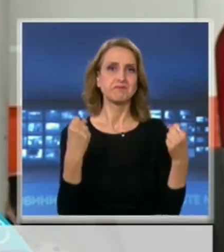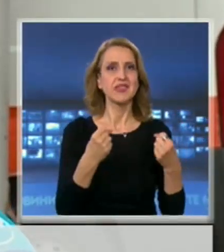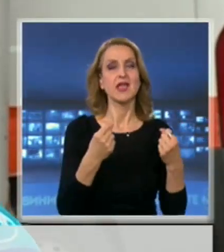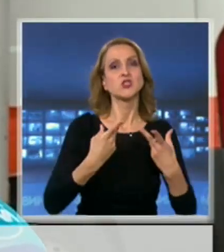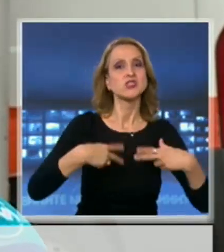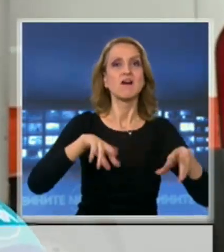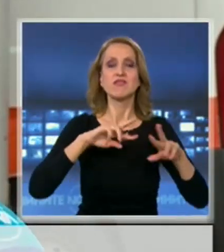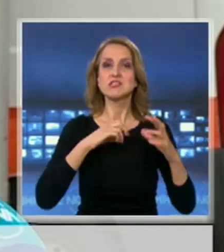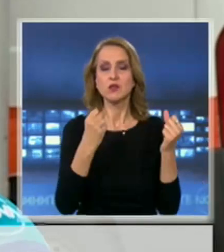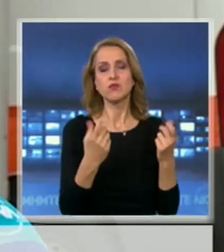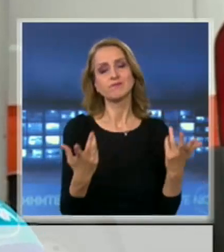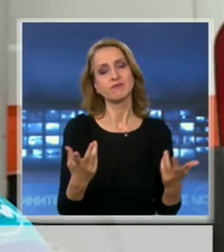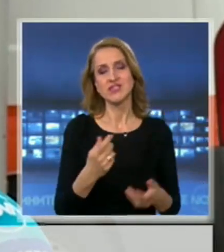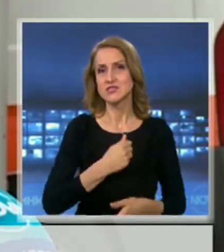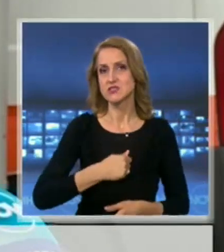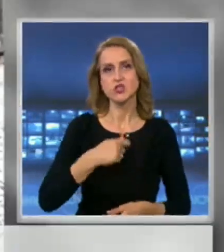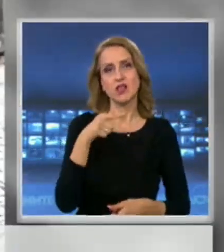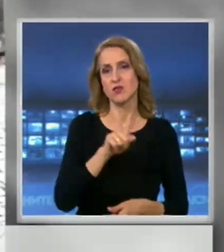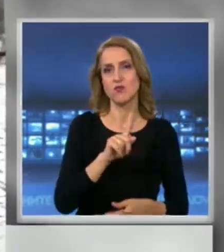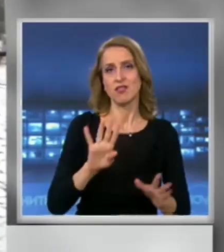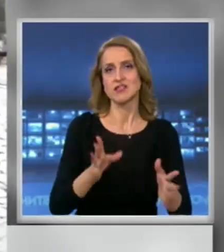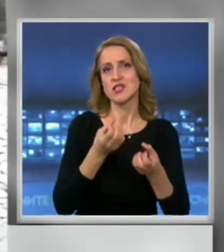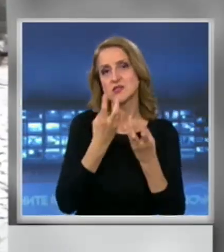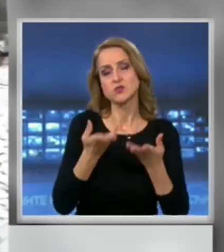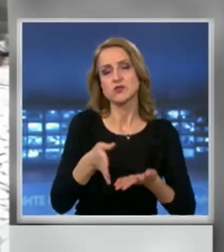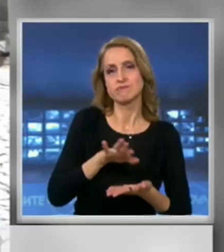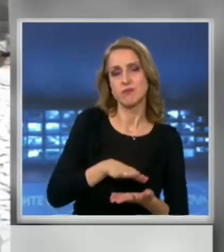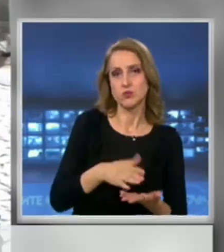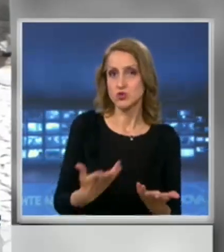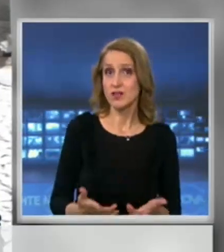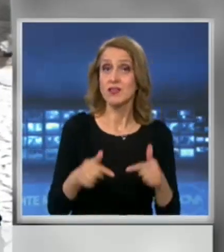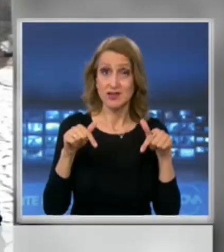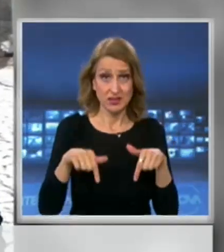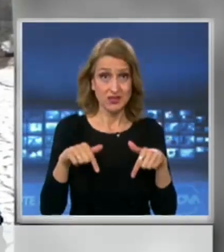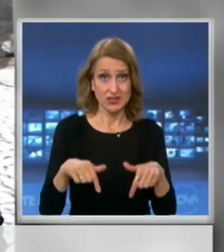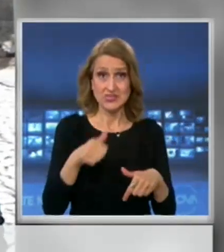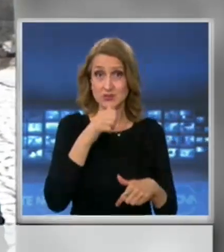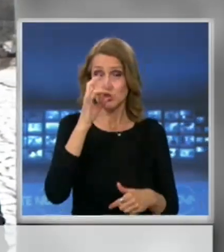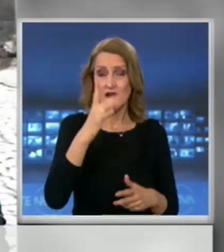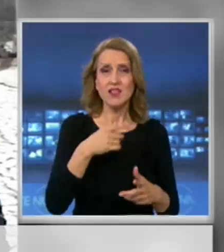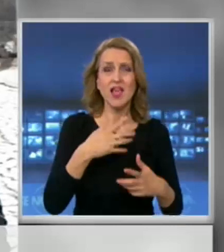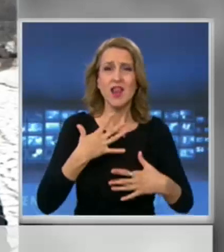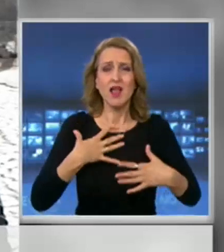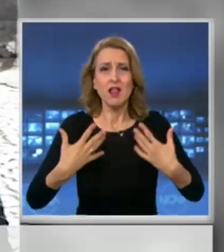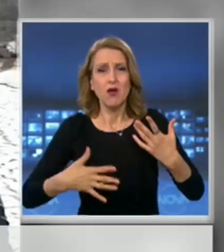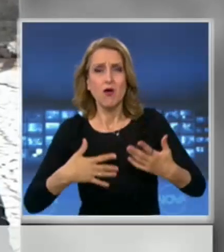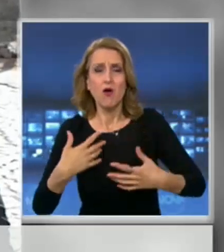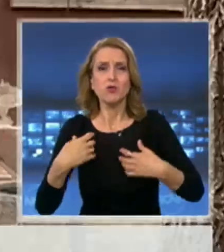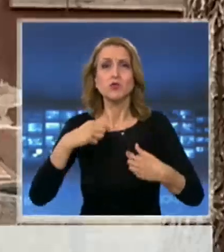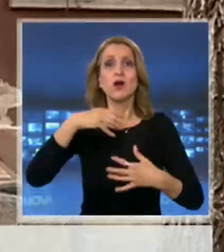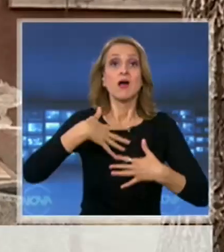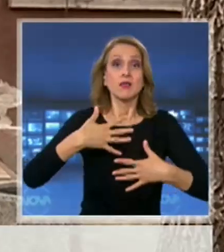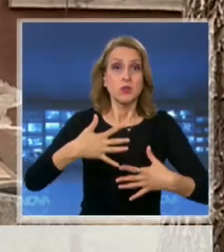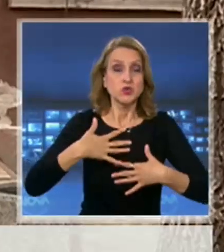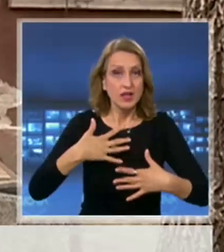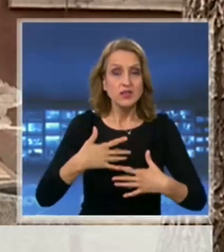възстановяване. За съжаление, това не се случи. Този уикенд състоянието на доктор Пандова се влушава. Налага се интубация, но дори тя се